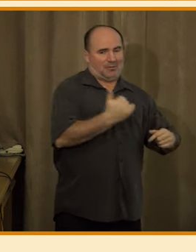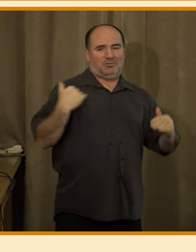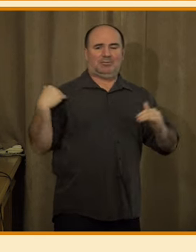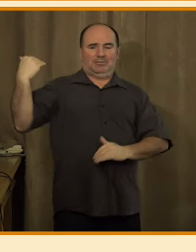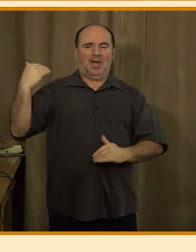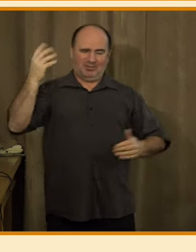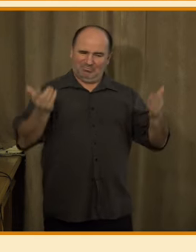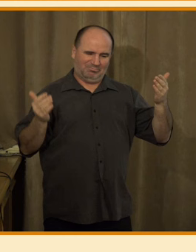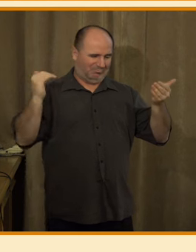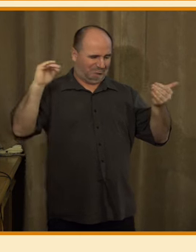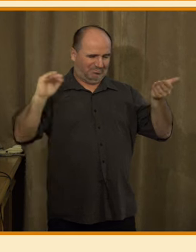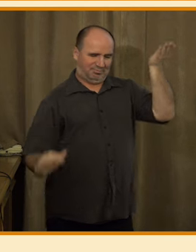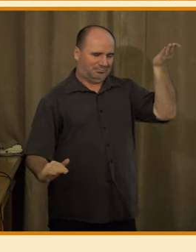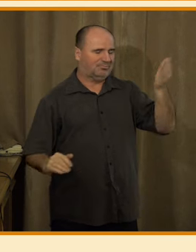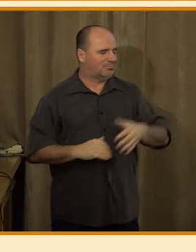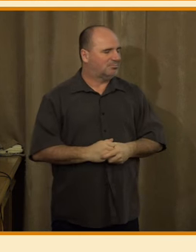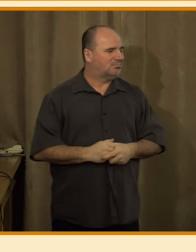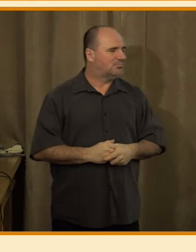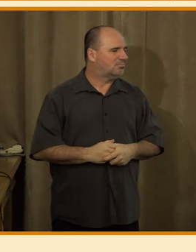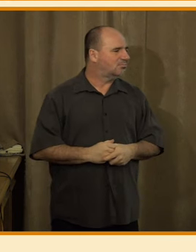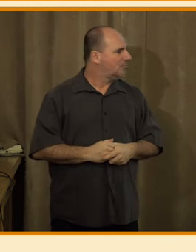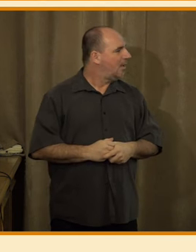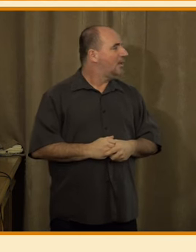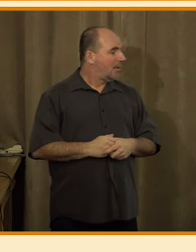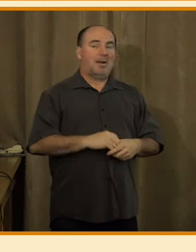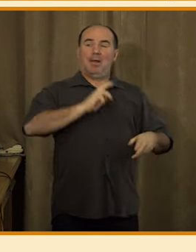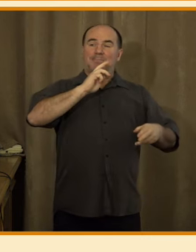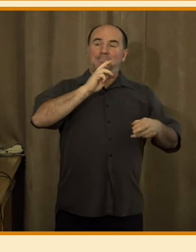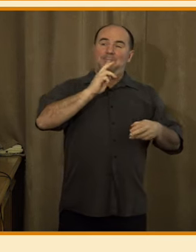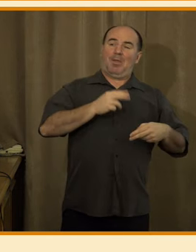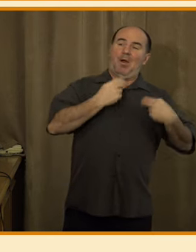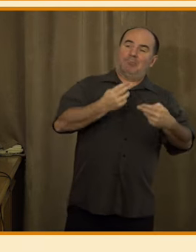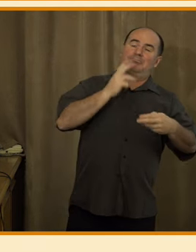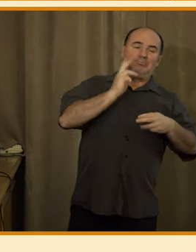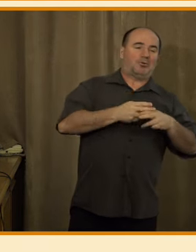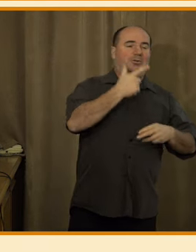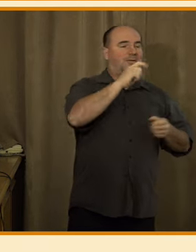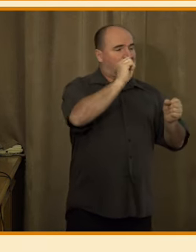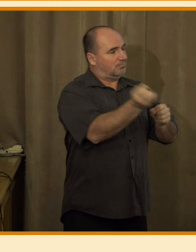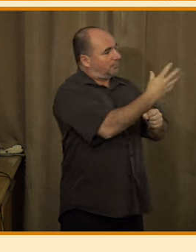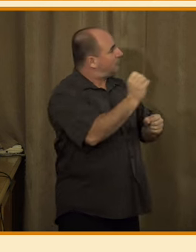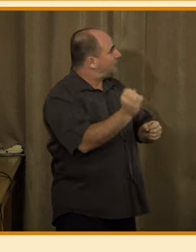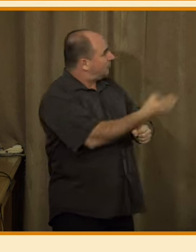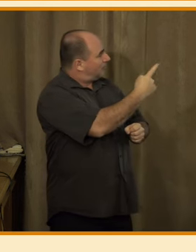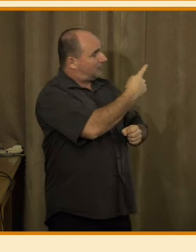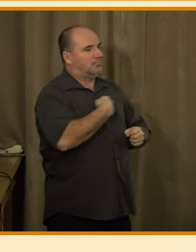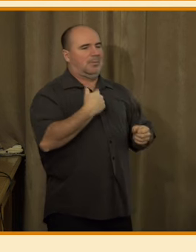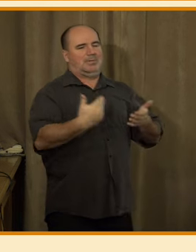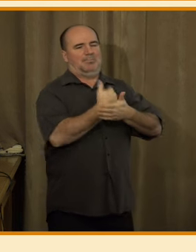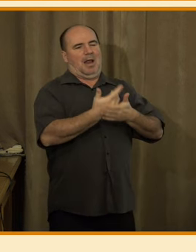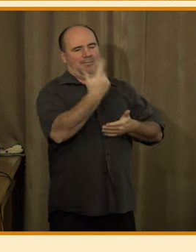poslední dva slajdy, které po vás máme a které najdete v zprávě z výzkumu a